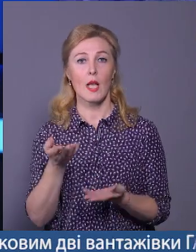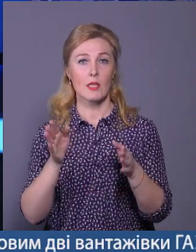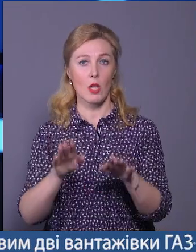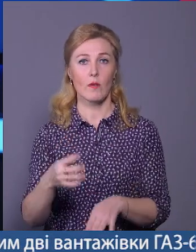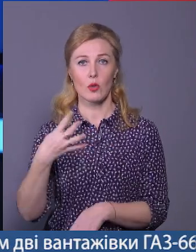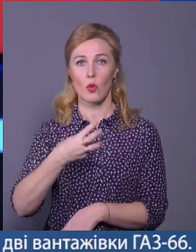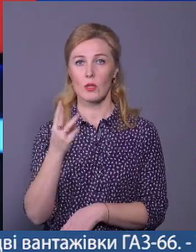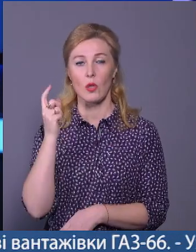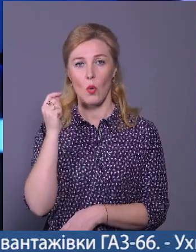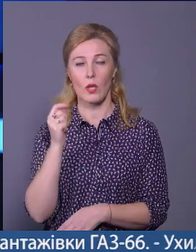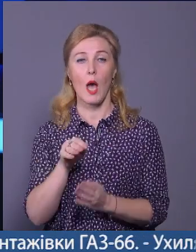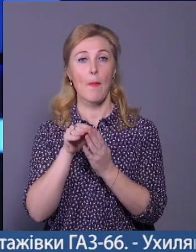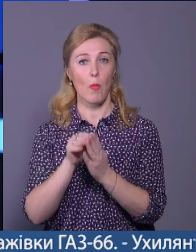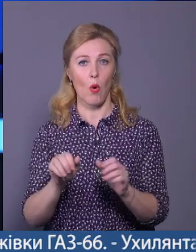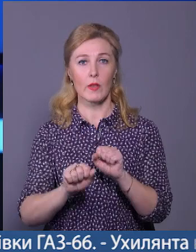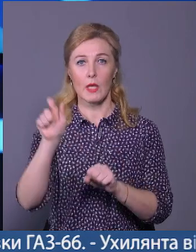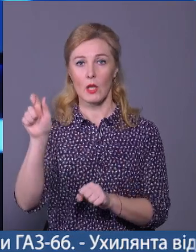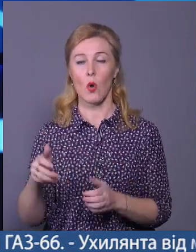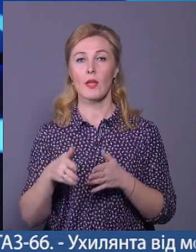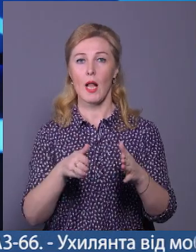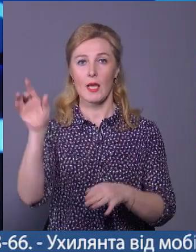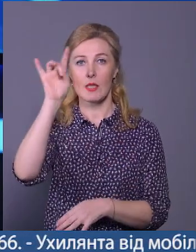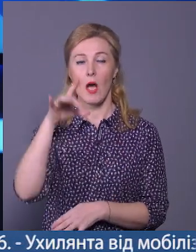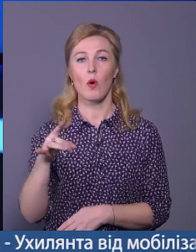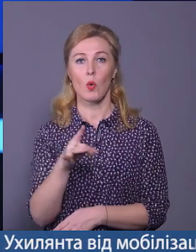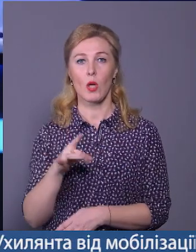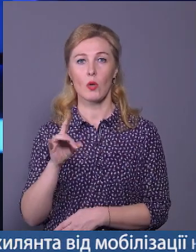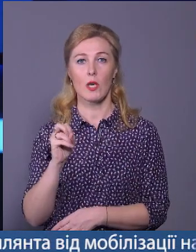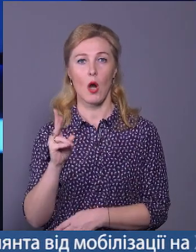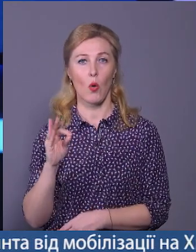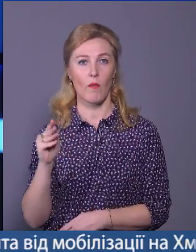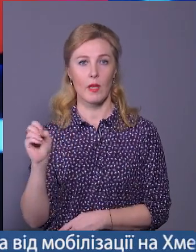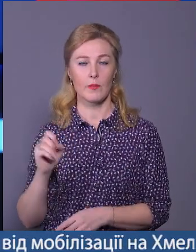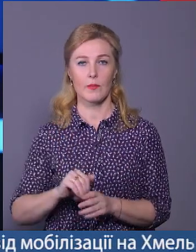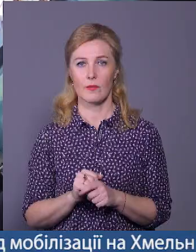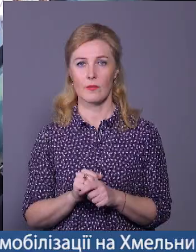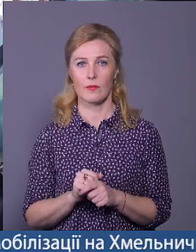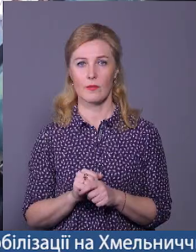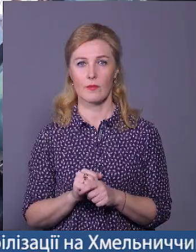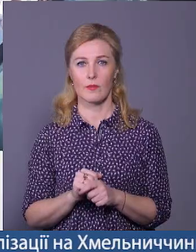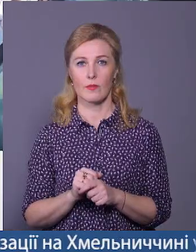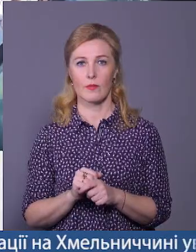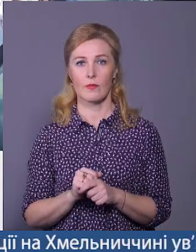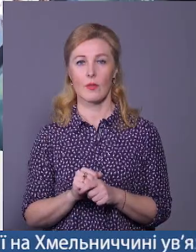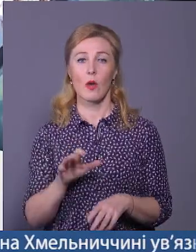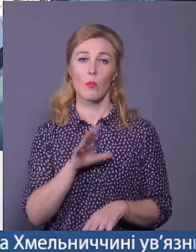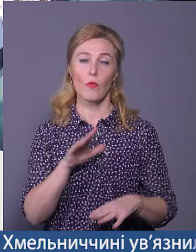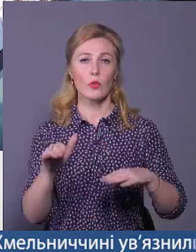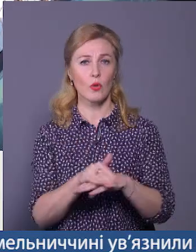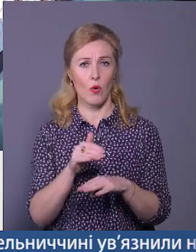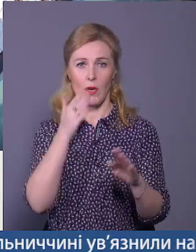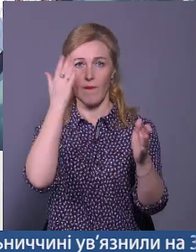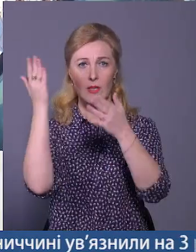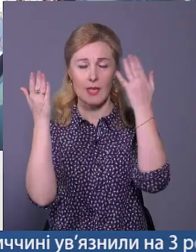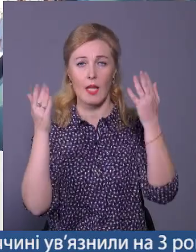43. Похований герой на Алеї Слави у мікрорайоні Ракове. Добрий, веселий такий.